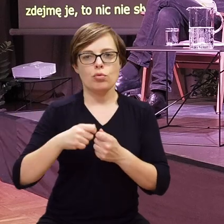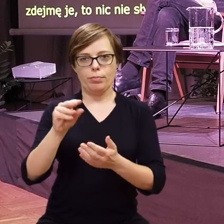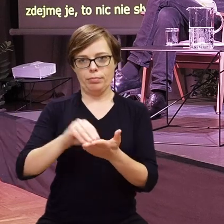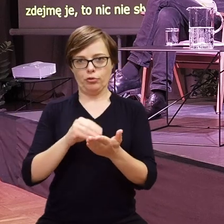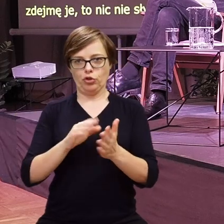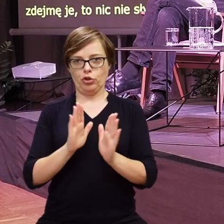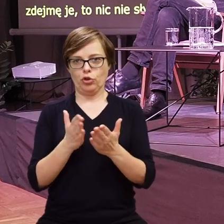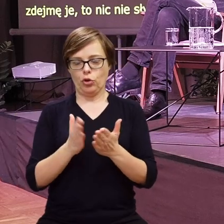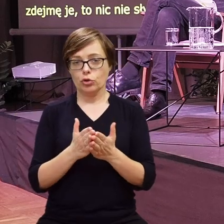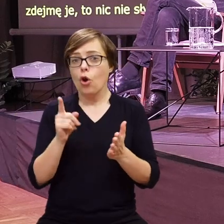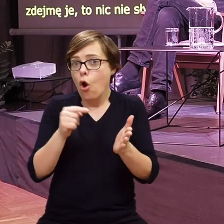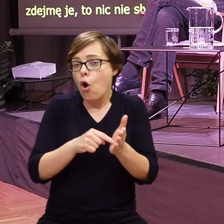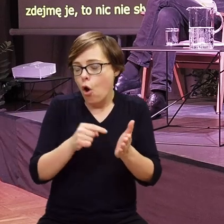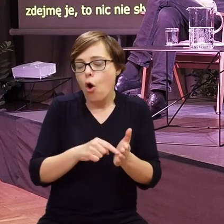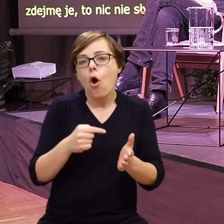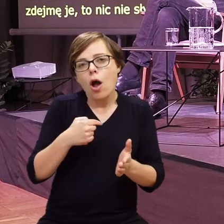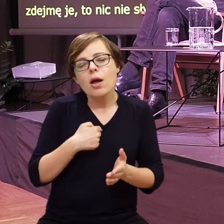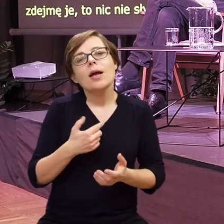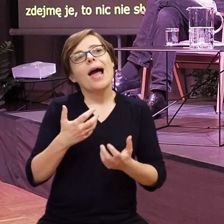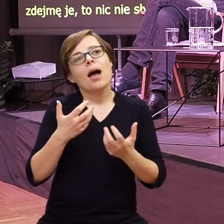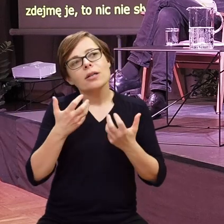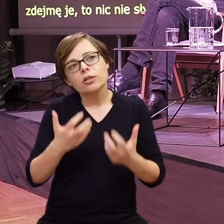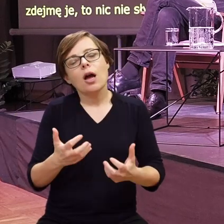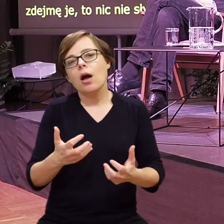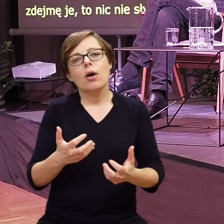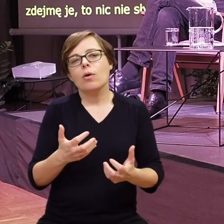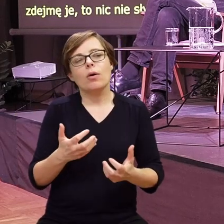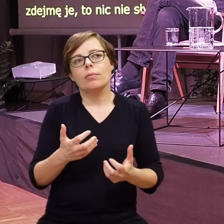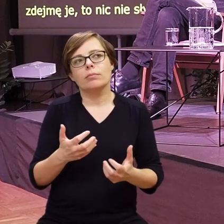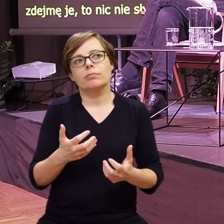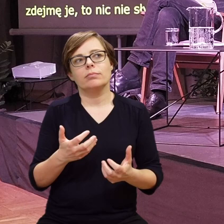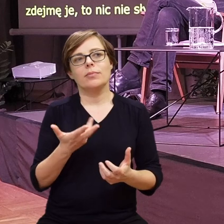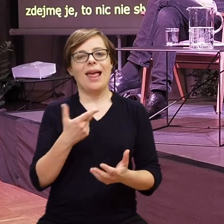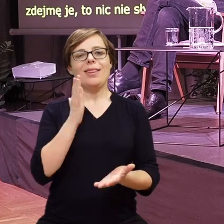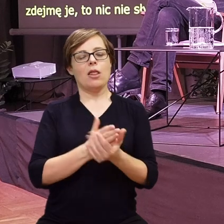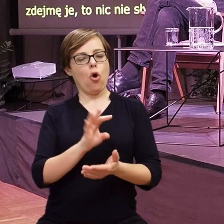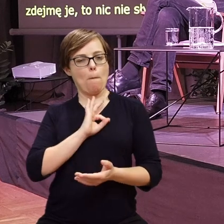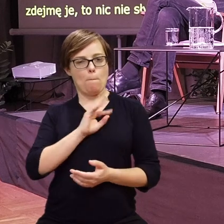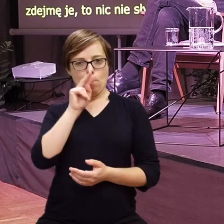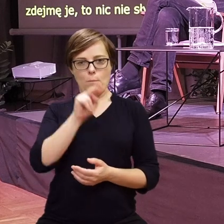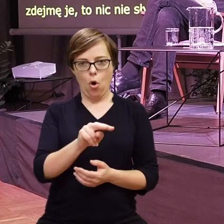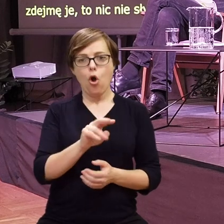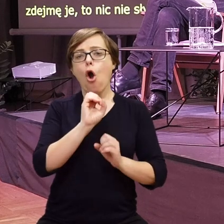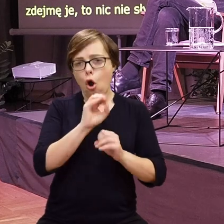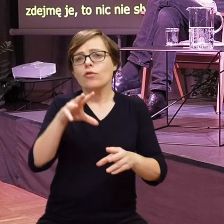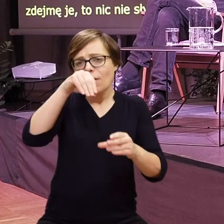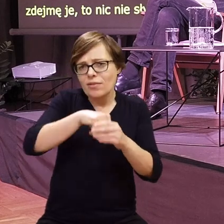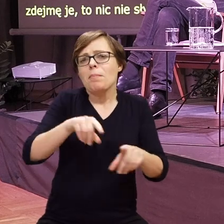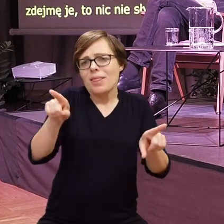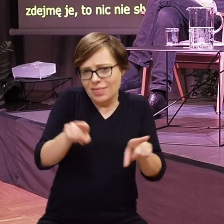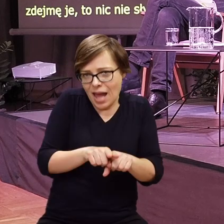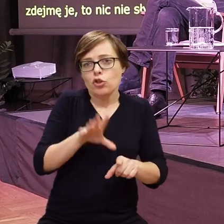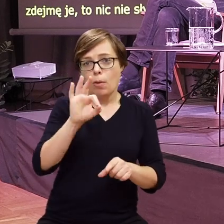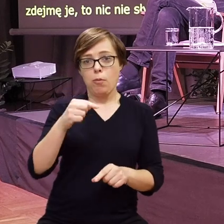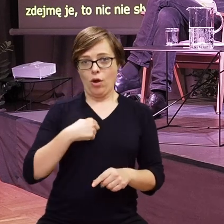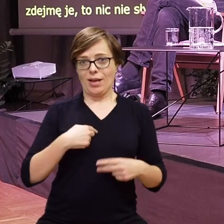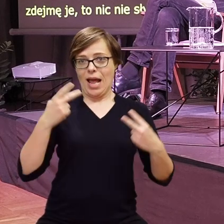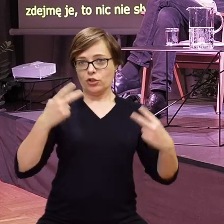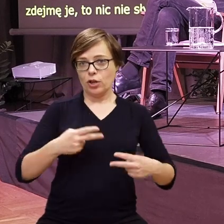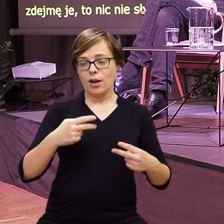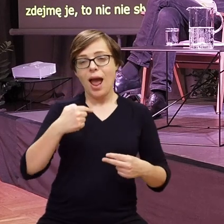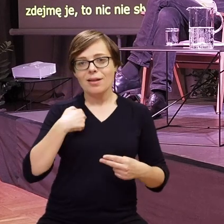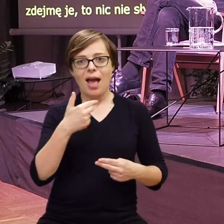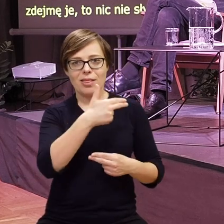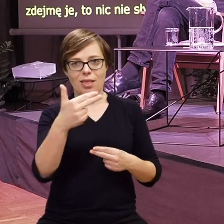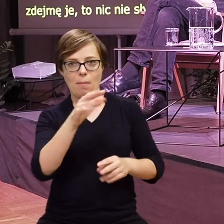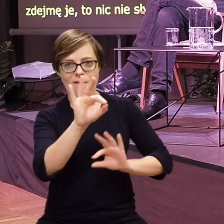I mnie na tym bardzo zależało, żeby to nie było moje tylko spojrzenie, to jak ja to widzę. Oczywiście jest też, no bo ja jestem